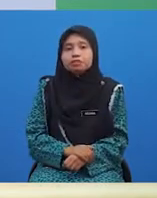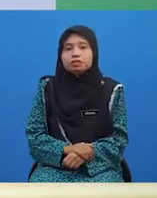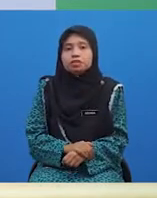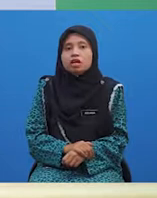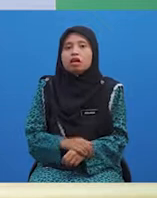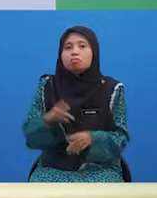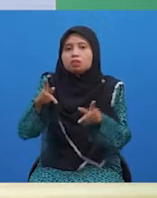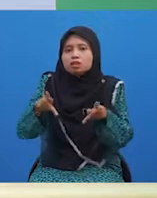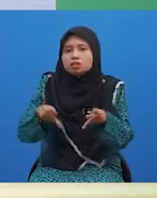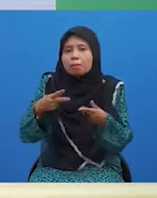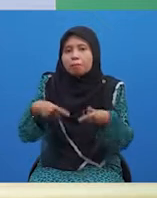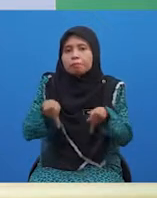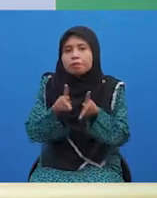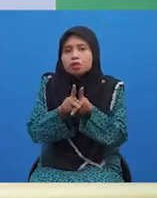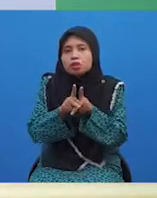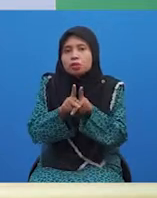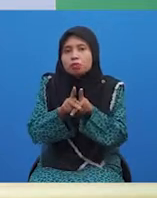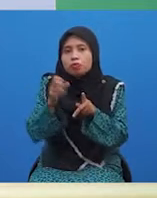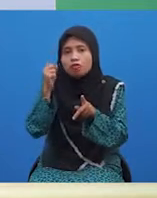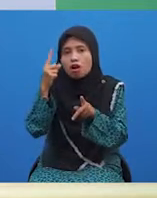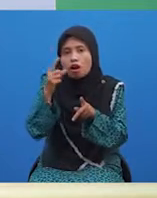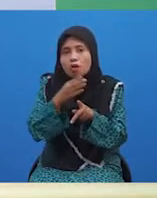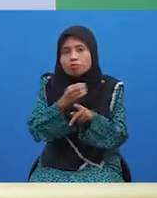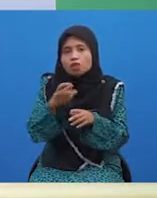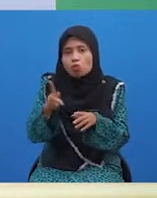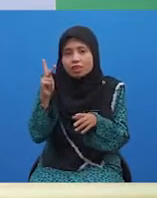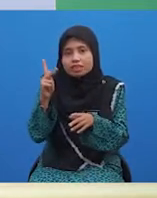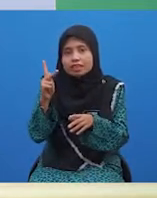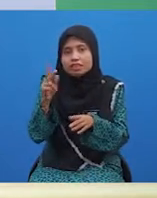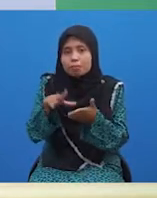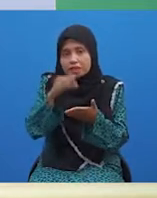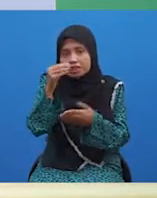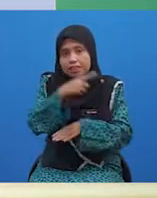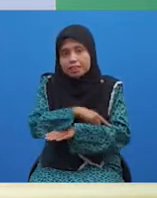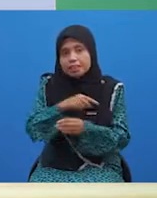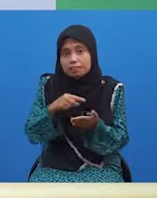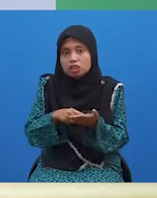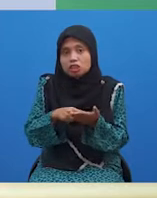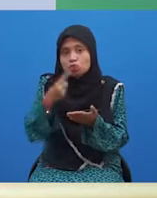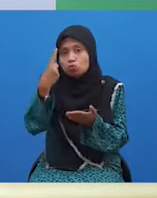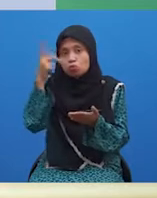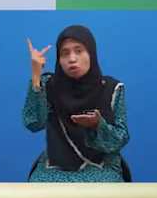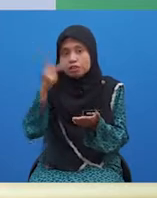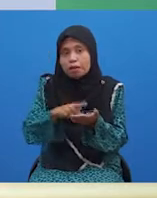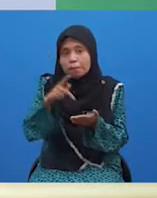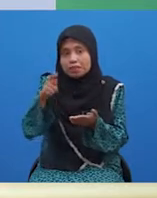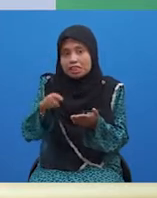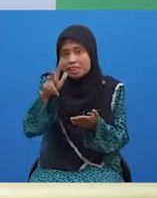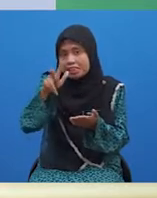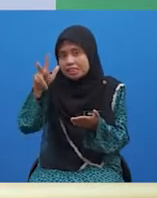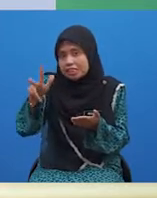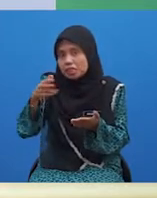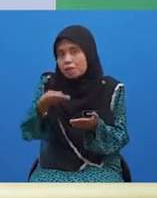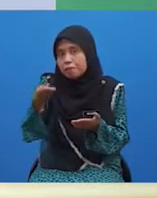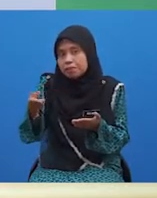Pelajar-pelajar perlu menguasai pelajaran hari ini untuk mengenalpasti ketiga-tiga